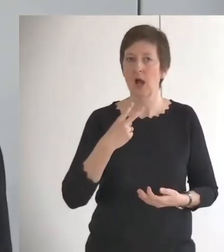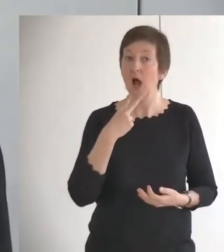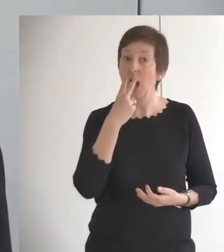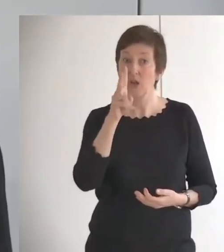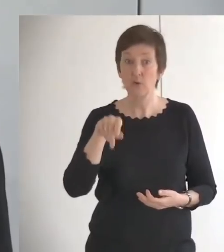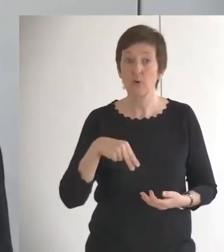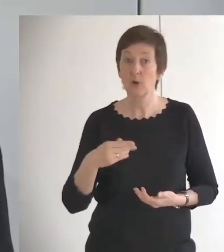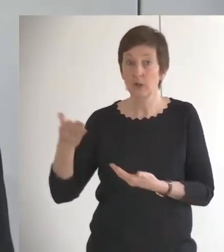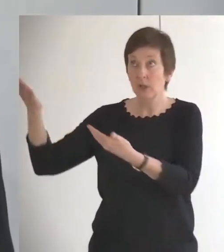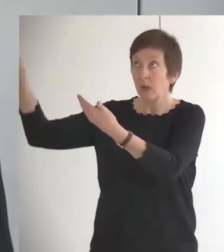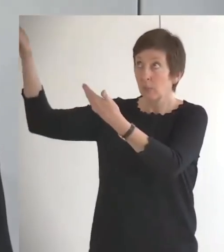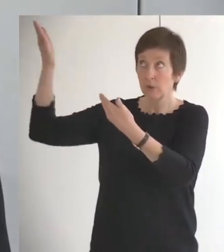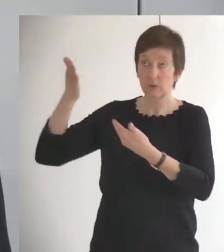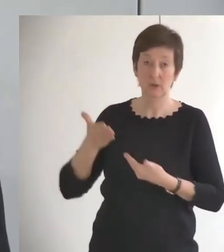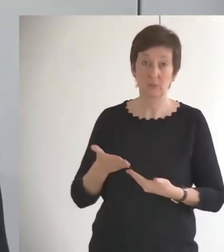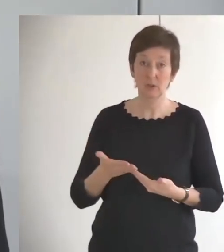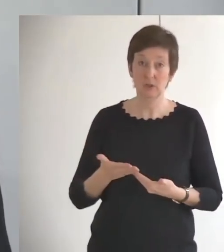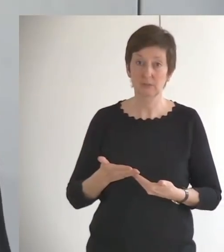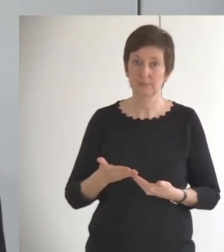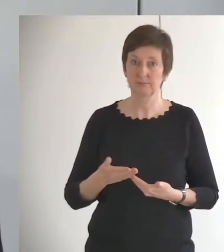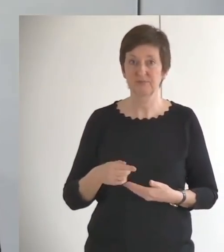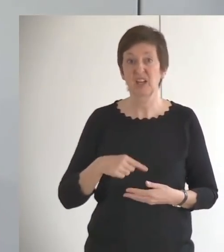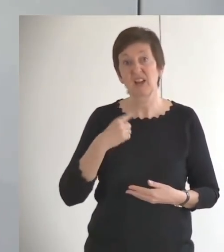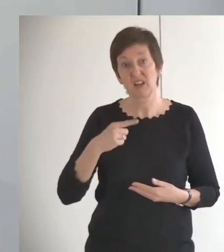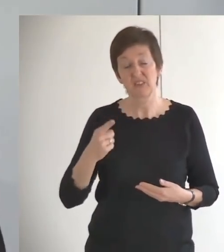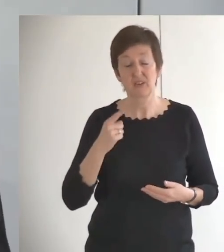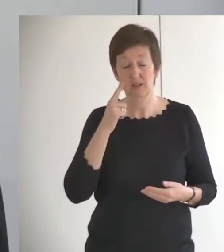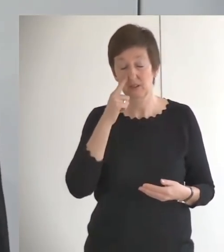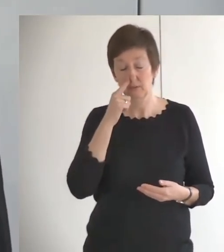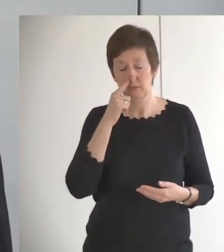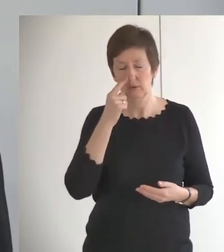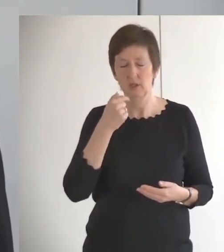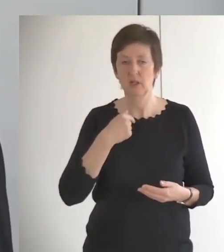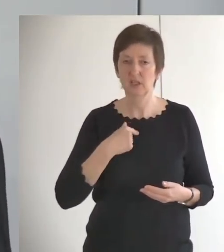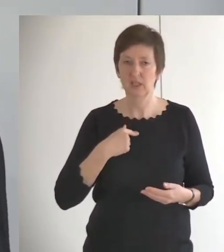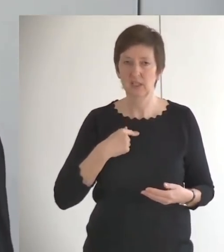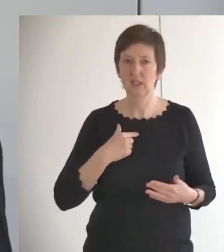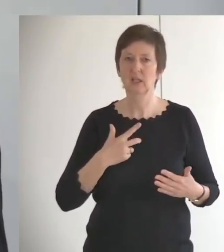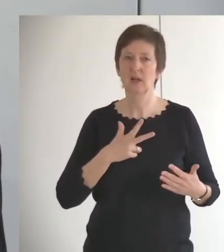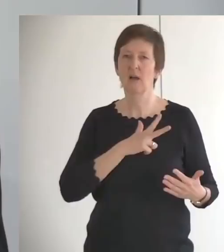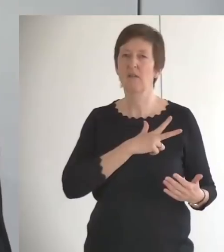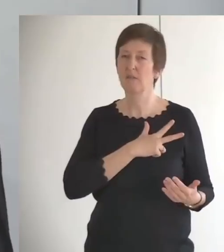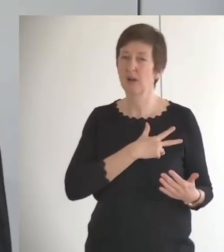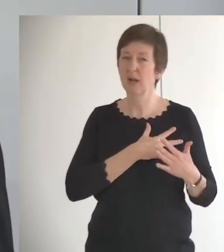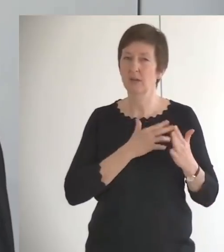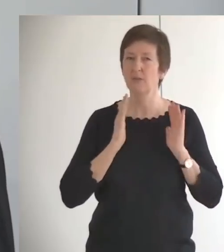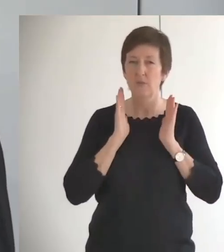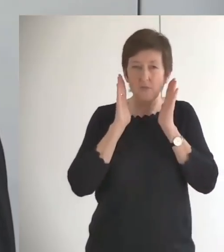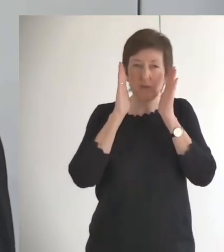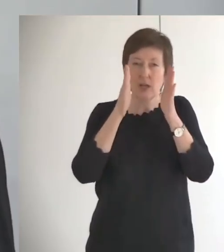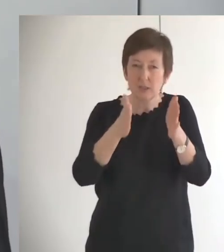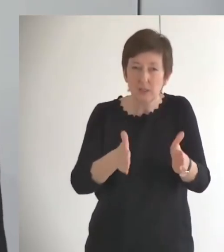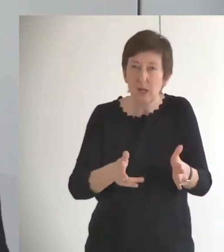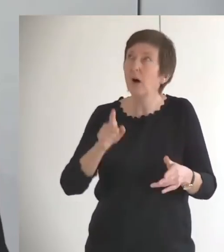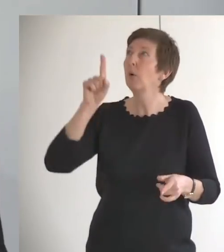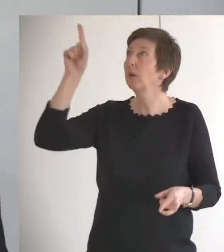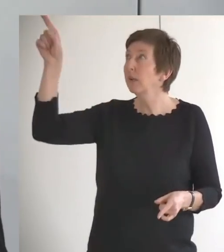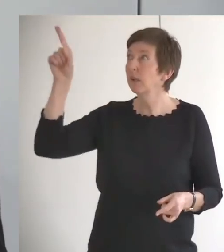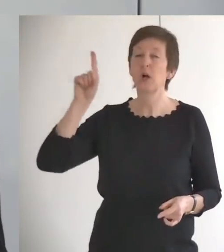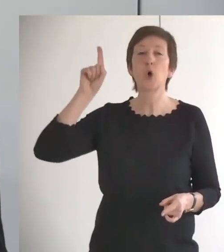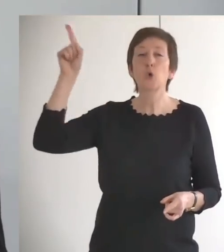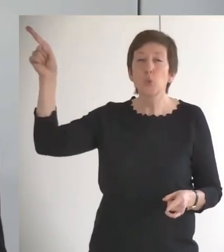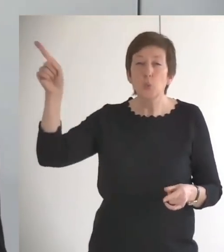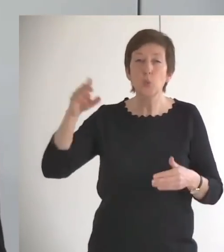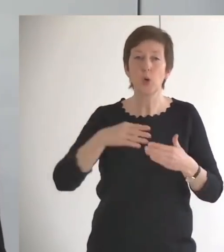Überhaupt nicht. Es drückt nur aus, ich vertraue dir. Du führst mich. Ich verstehe